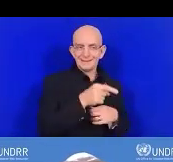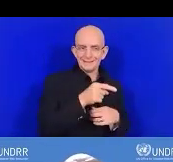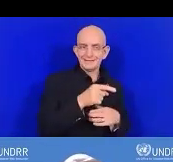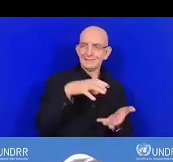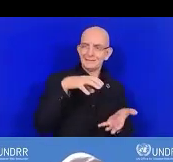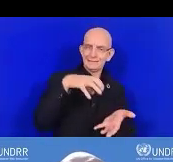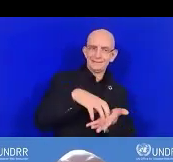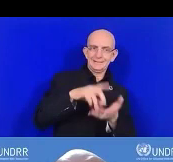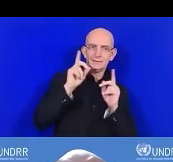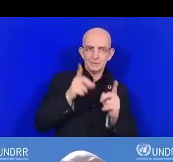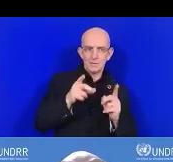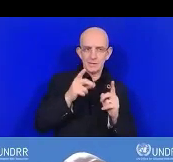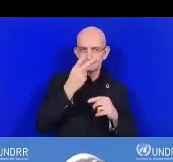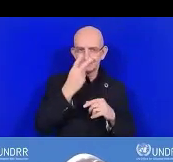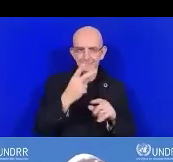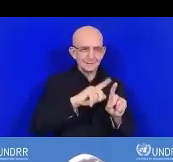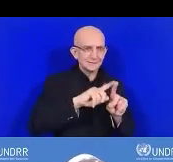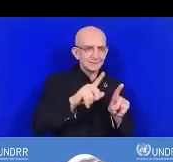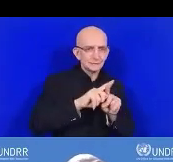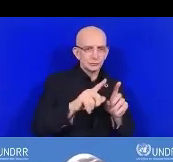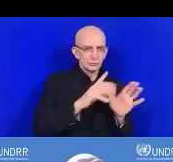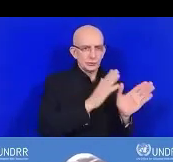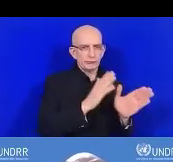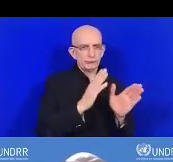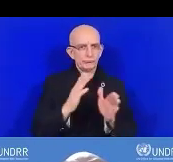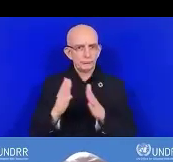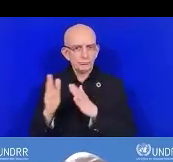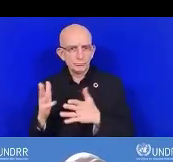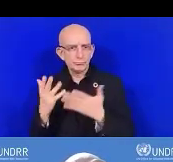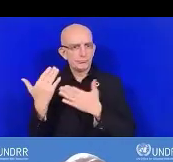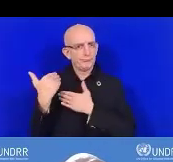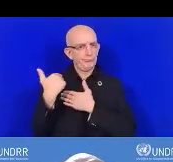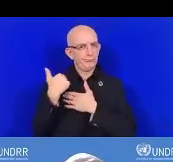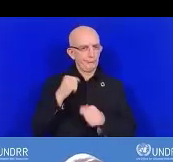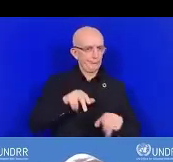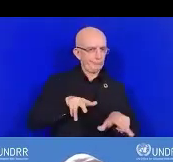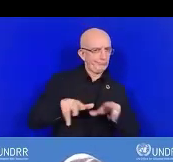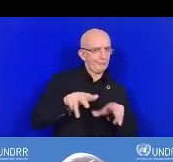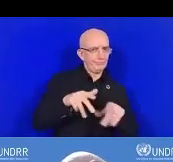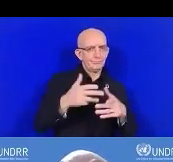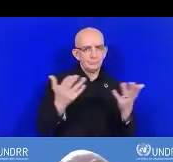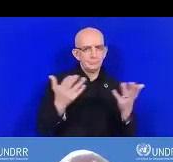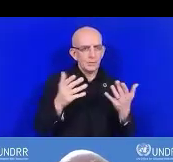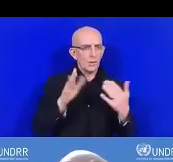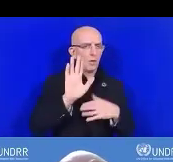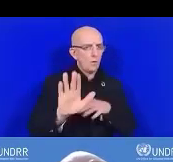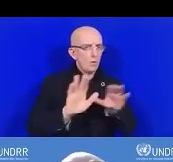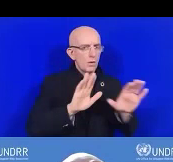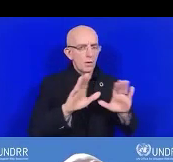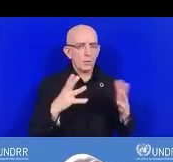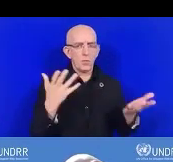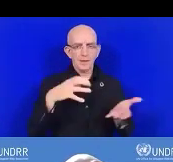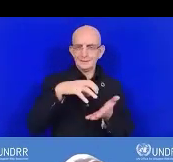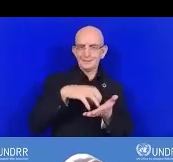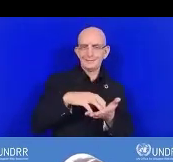les domaines de travail de la ville, y compris le travail fait par le gouvernement, l